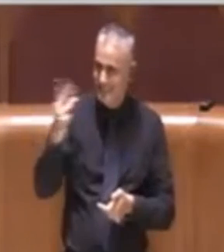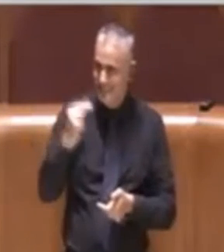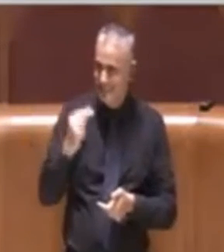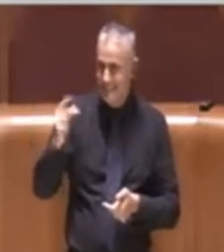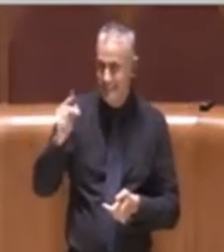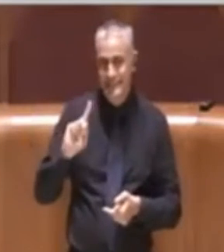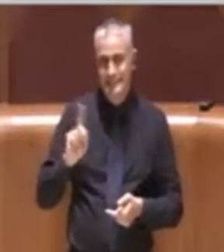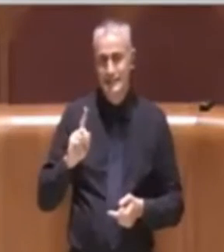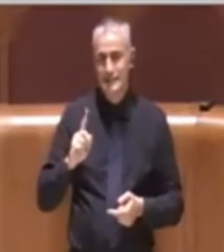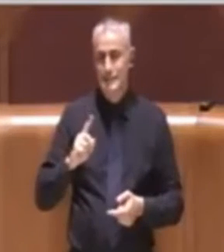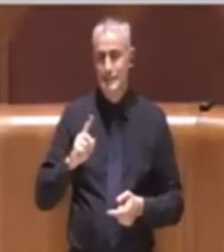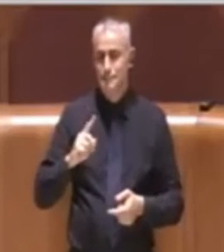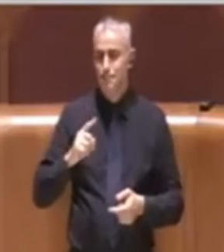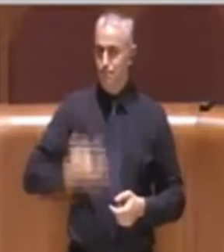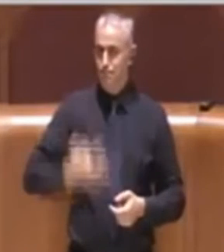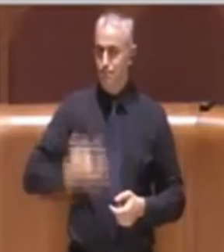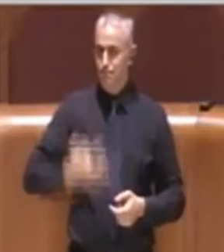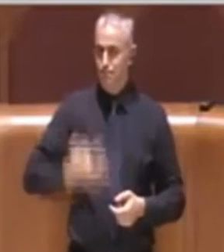inesattezze.